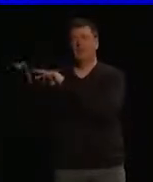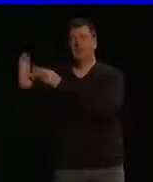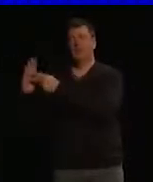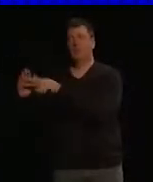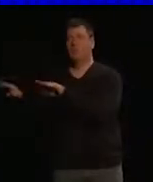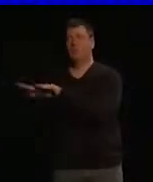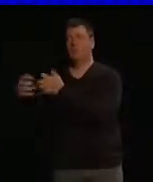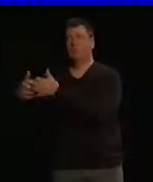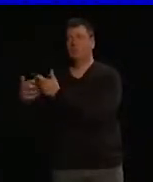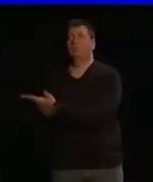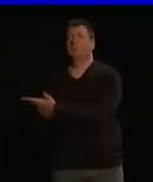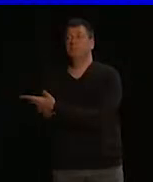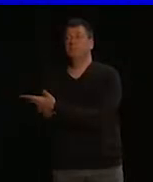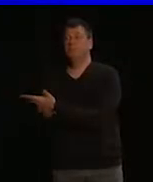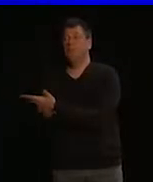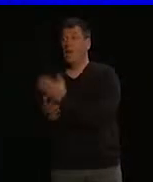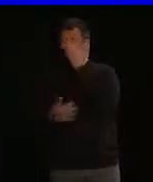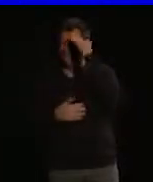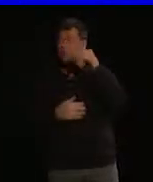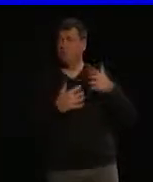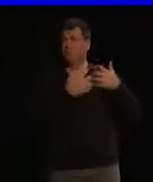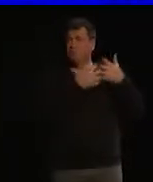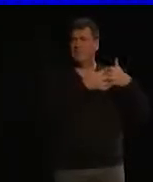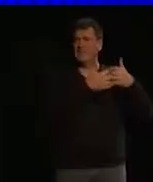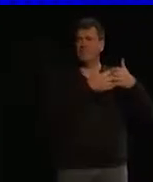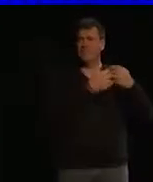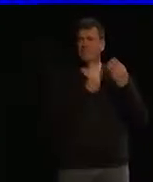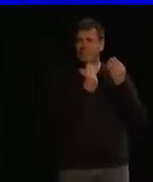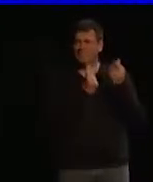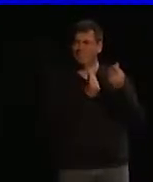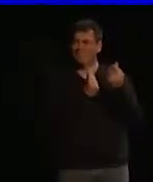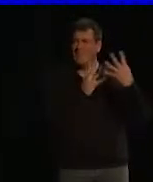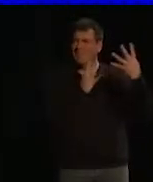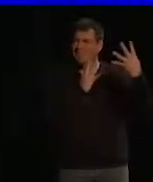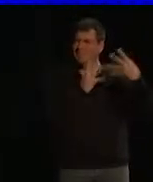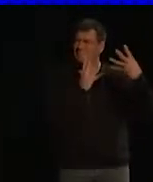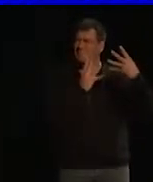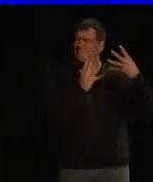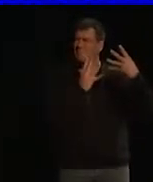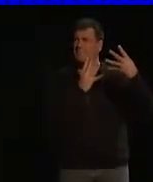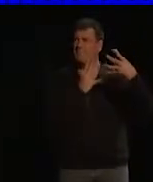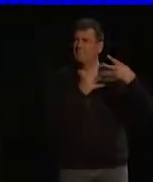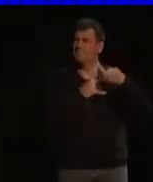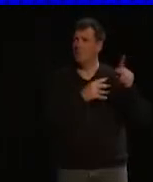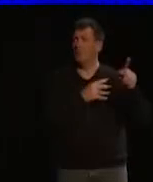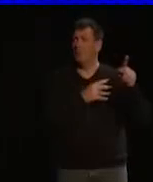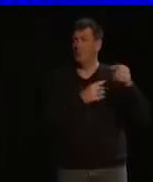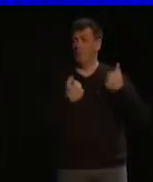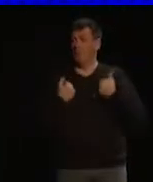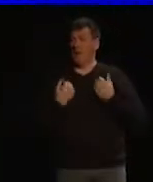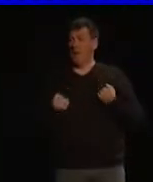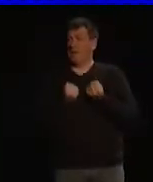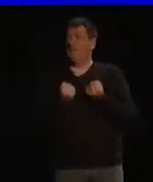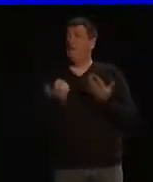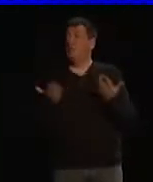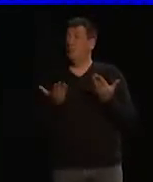Mais que se passe-t-il alors lorsque les machines ne sont pas si intuitives que ça ? Quelles sont les conséquences sur votre activité ?